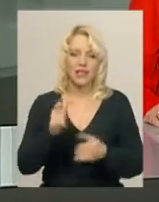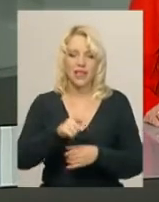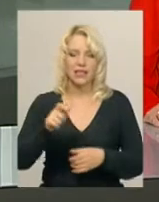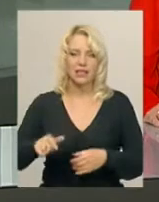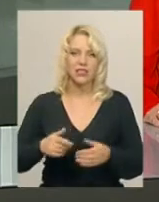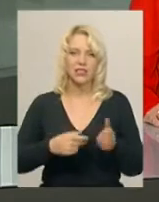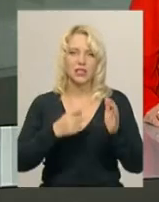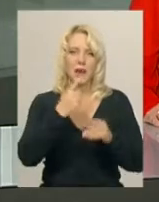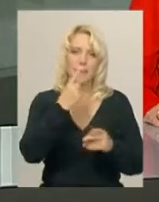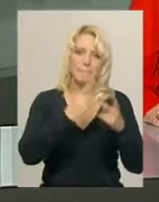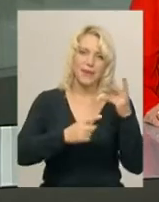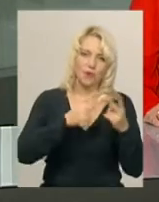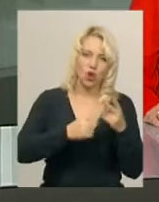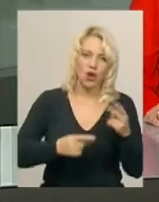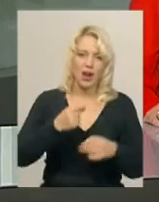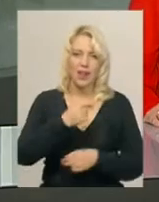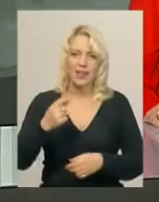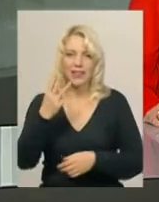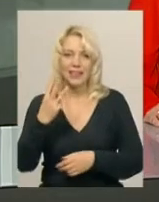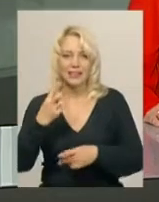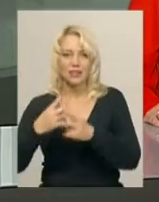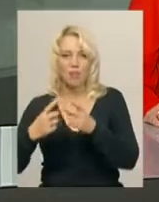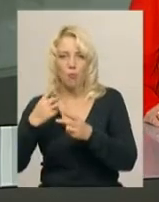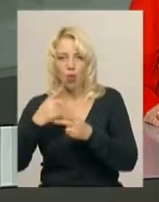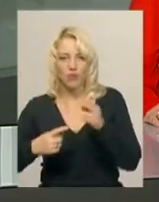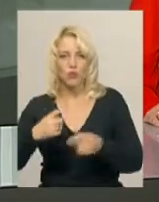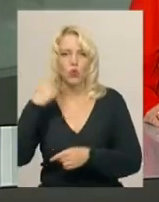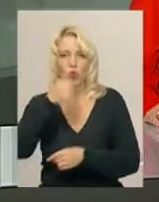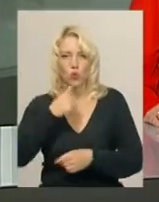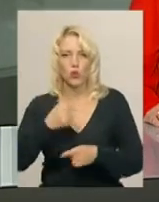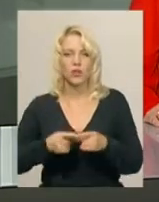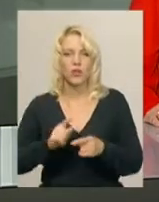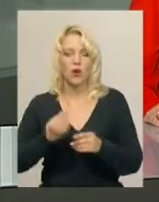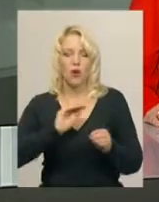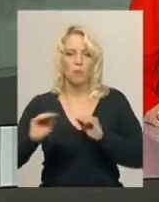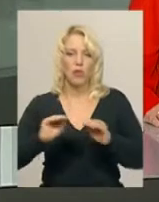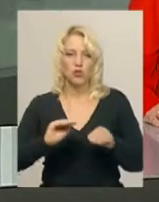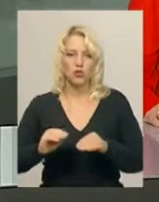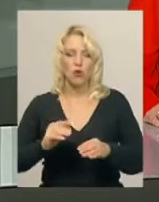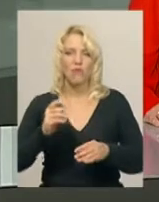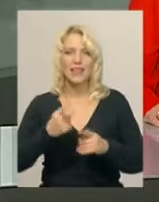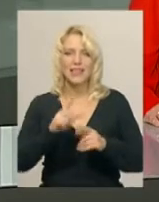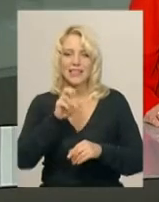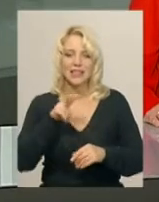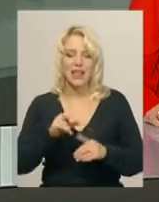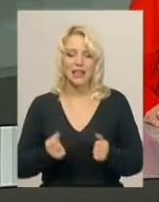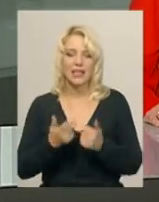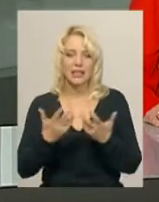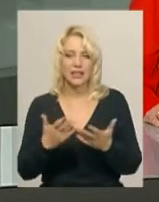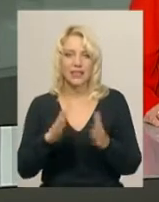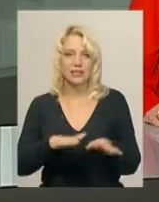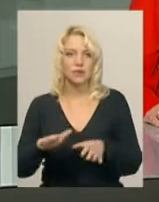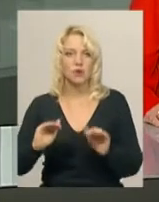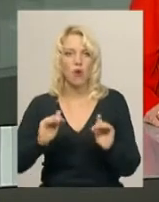віком від півтора до трьох з половиною років. Для цього упродовж двох місяців облаштовували глядацьку залу. Кількість місць у ній